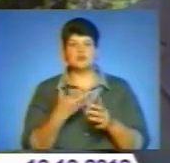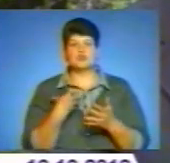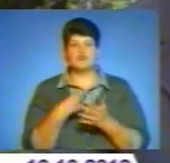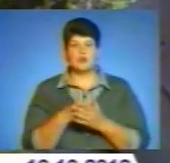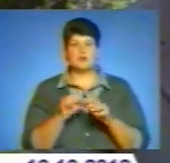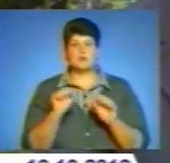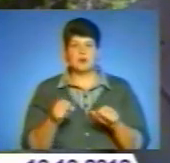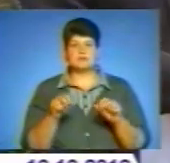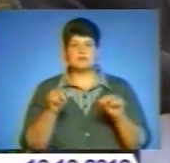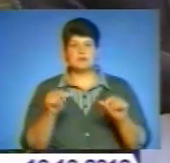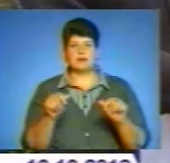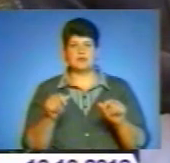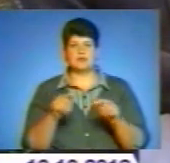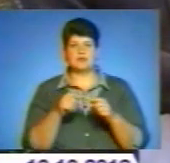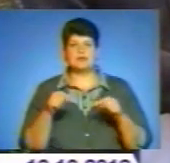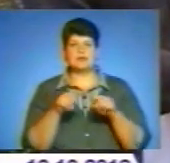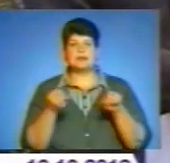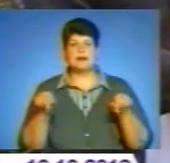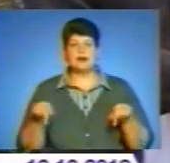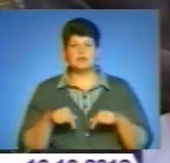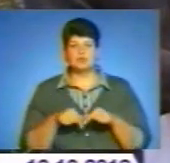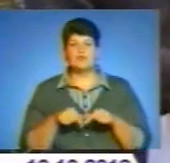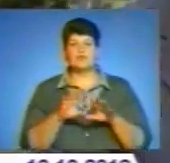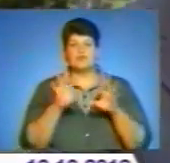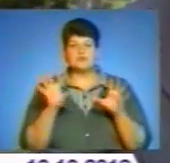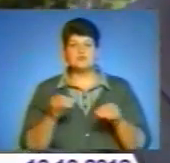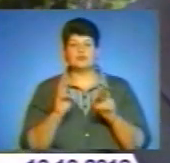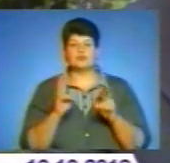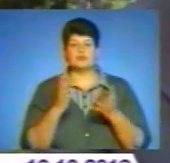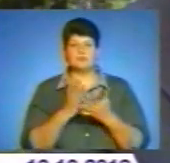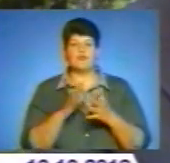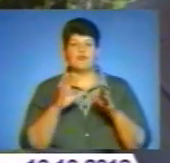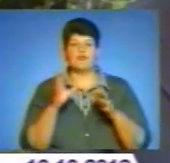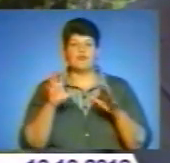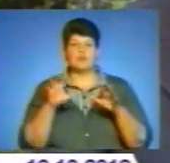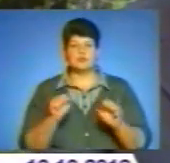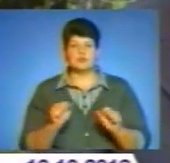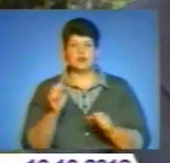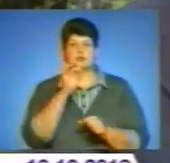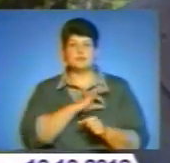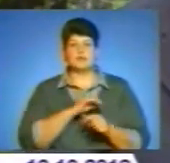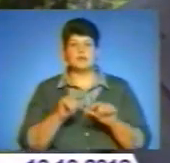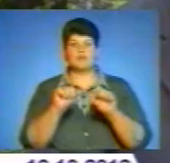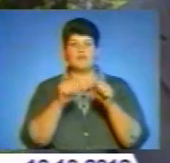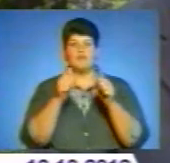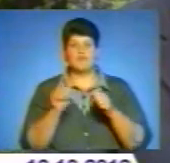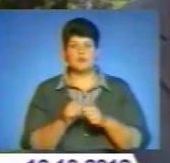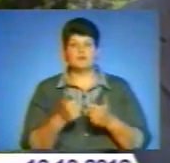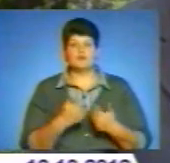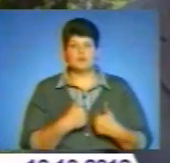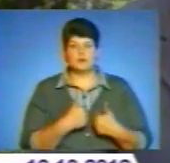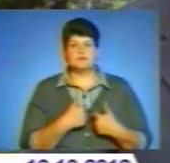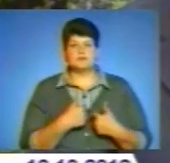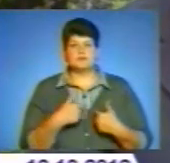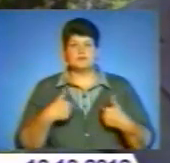всі власники земельної користувачі зможуть в повній мірі забезпечити і реалізувати свої права на земельні ділянки. Всі